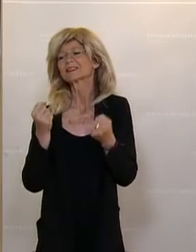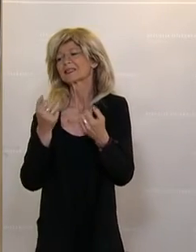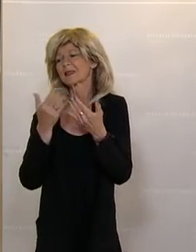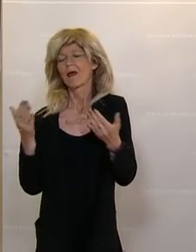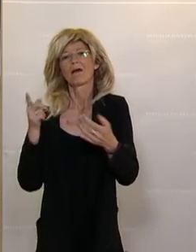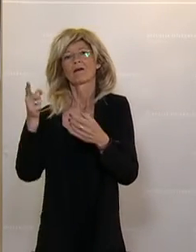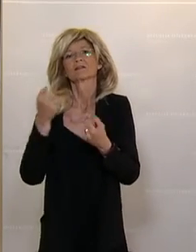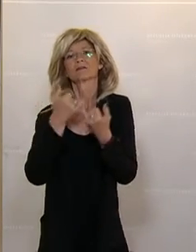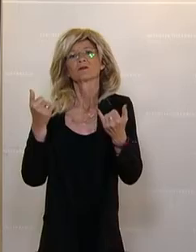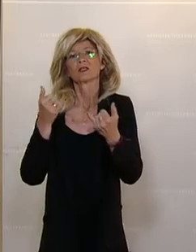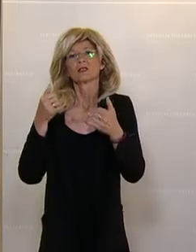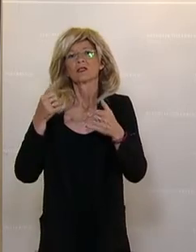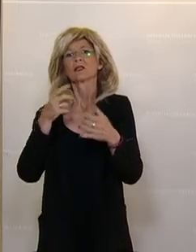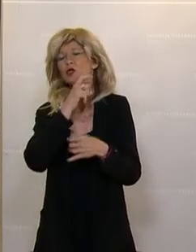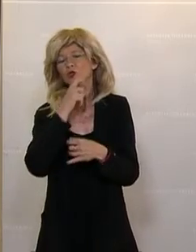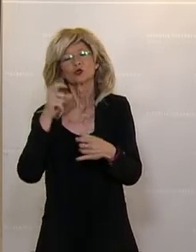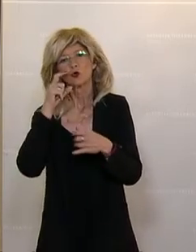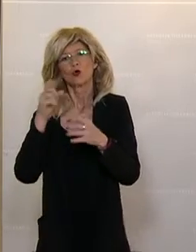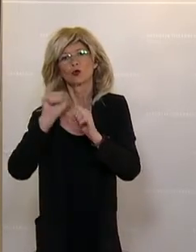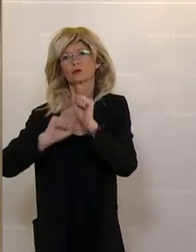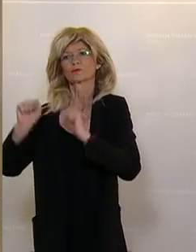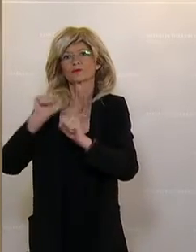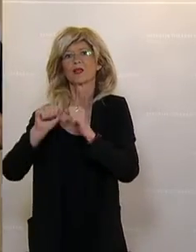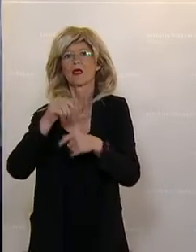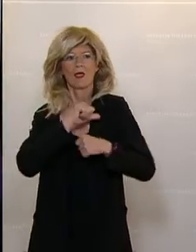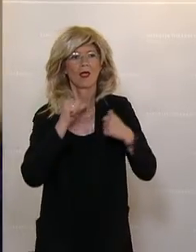Terrorismusabwehrzentrum wäre in Österreich höchst an der Zeit. Herzlichen Dank.